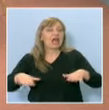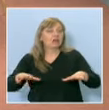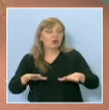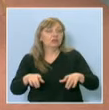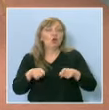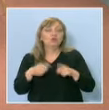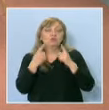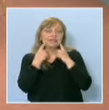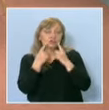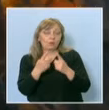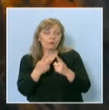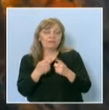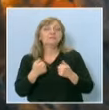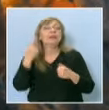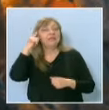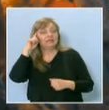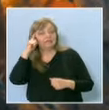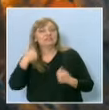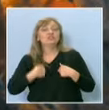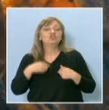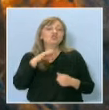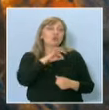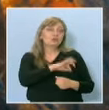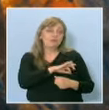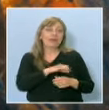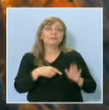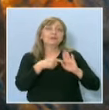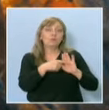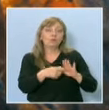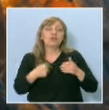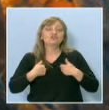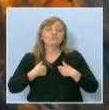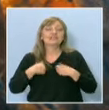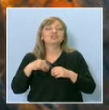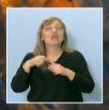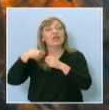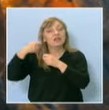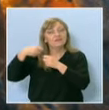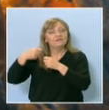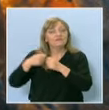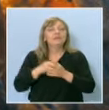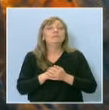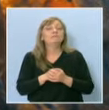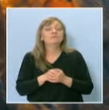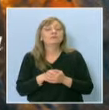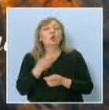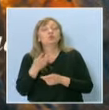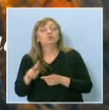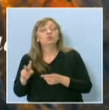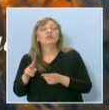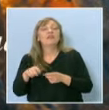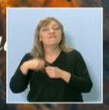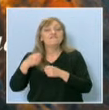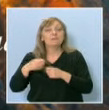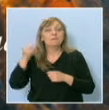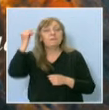опитахме и мисля, че успяхме да покажем с нашия видеоматериал. Другият филм, Памета за